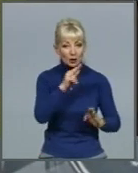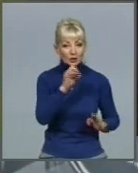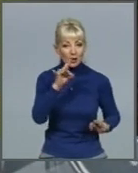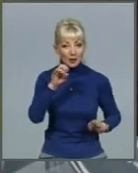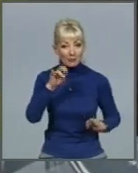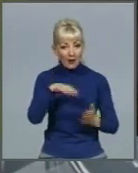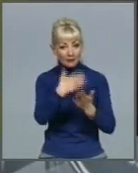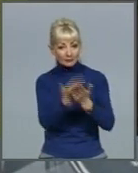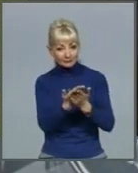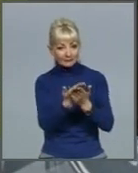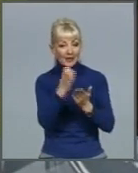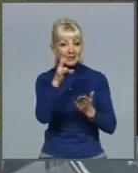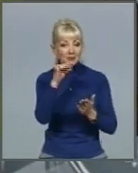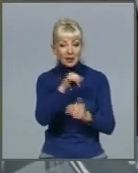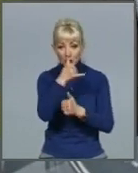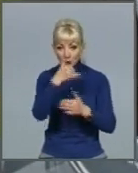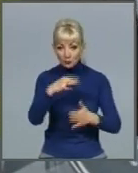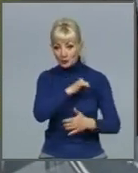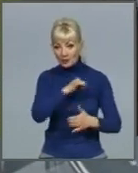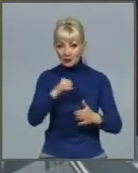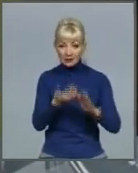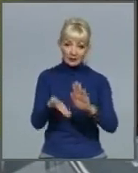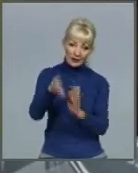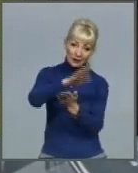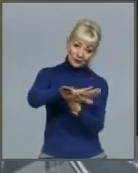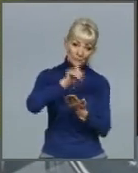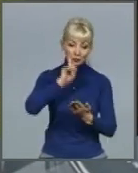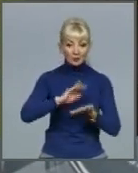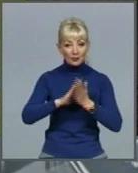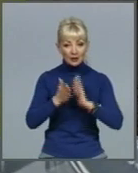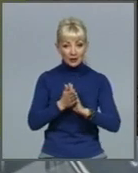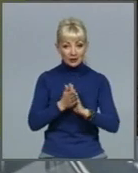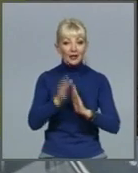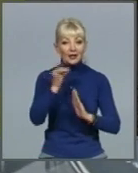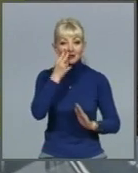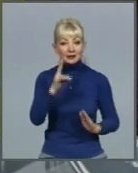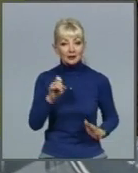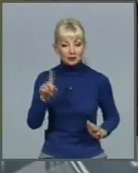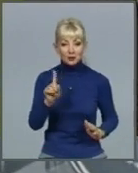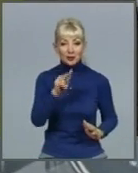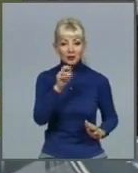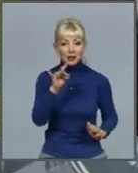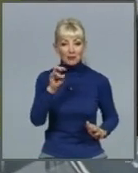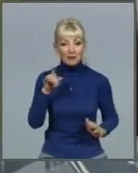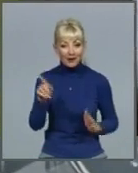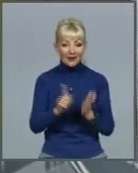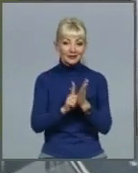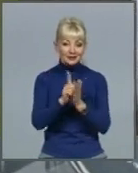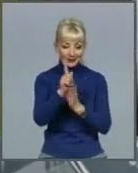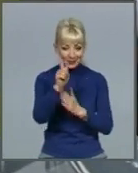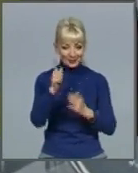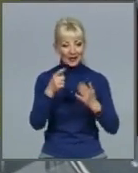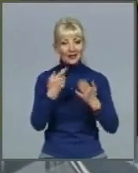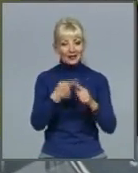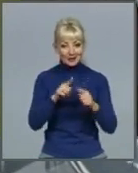може самостійно повернутися в більш зручне положення. Незважаючи на те, що черепаша чаповільність стала притчою в язицях, далеко не